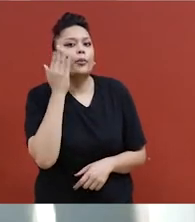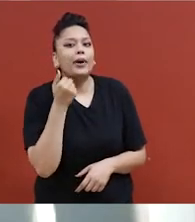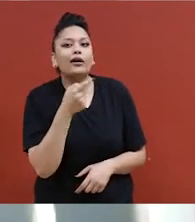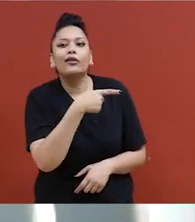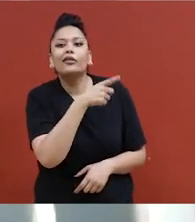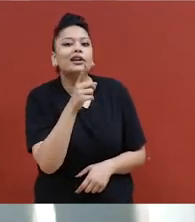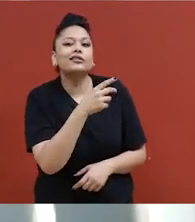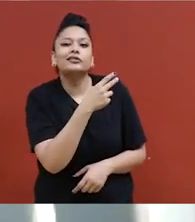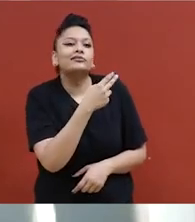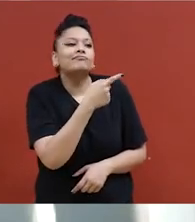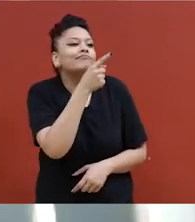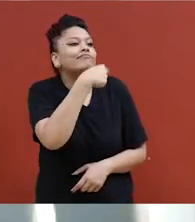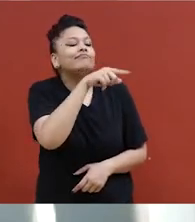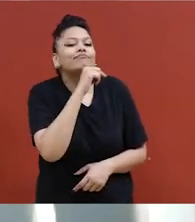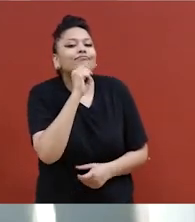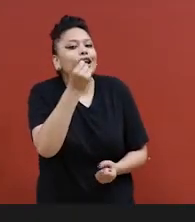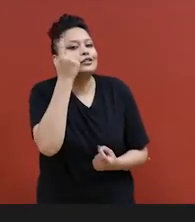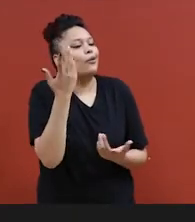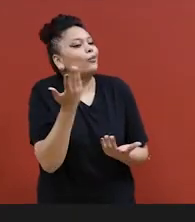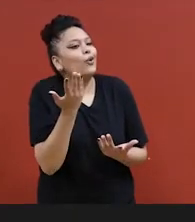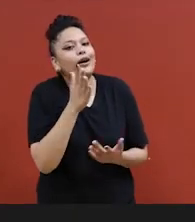Ils ne comprennent vraiment pas.